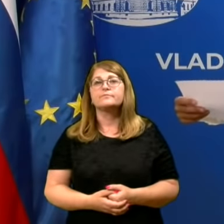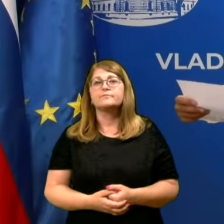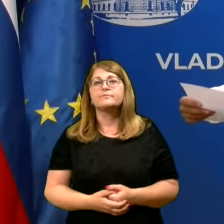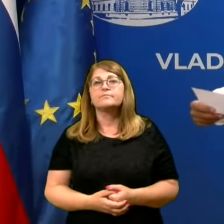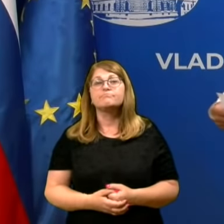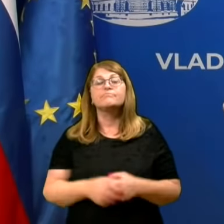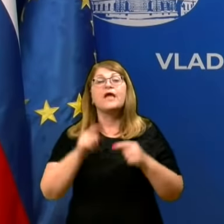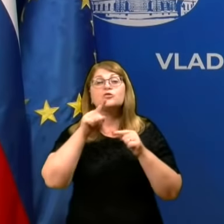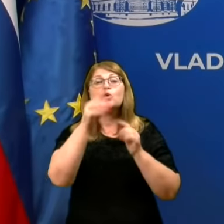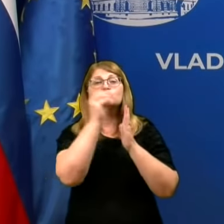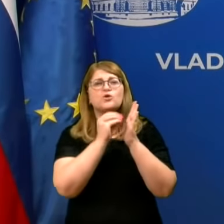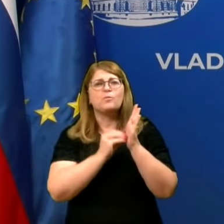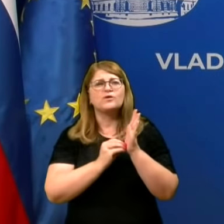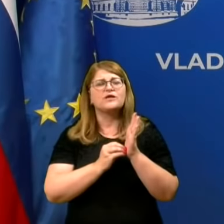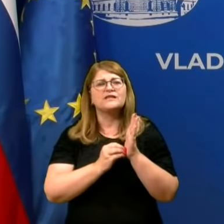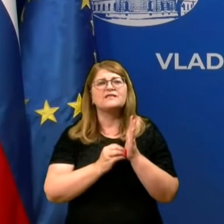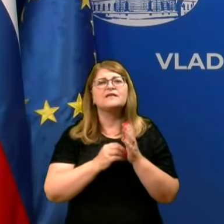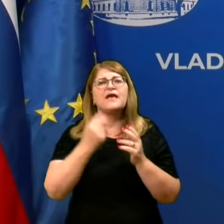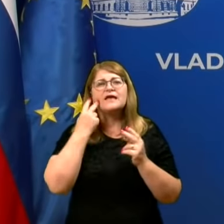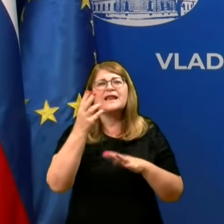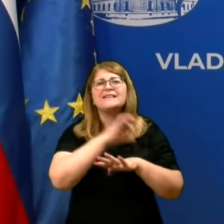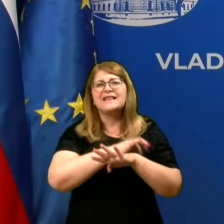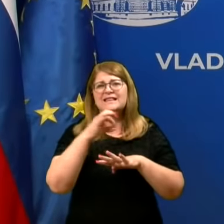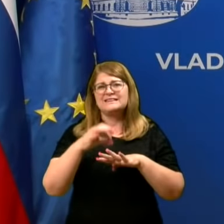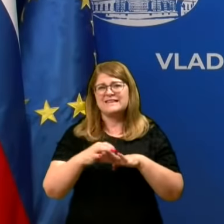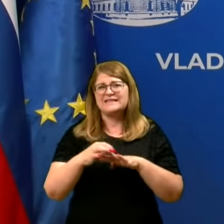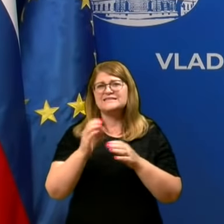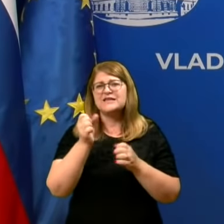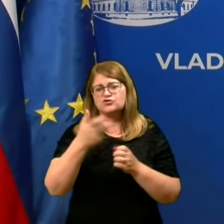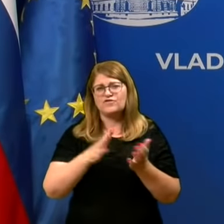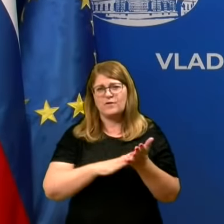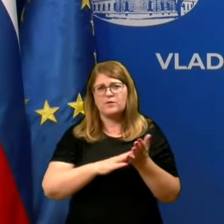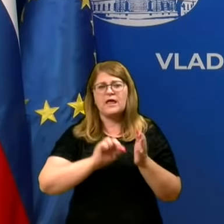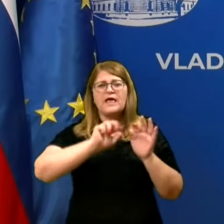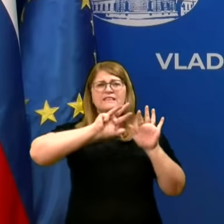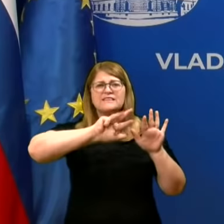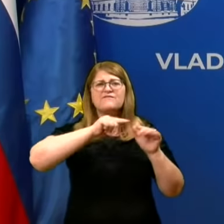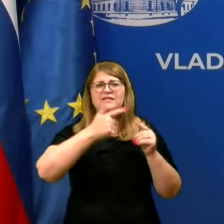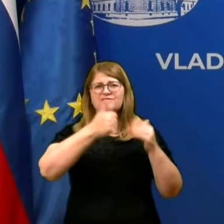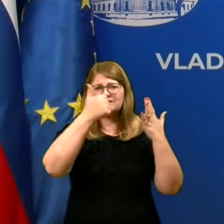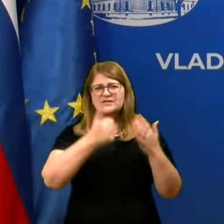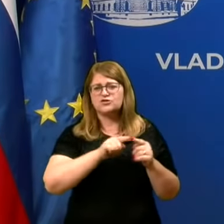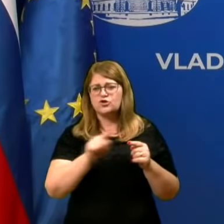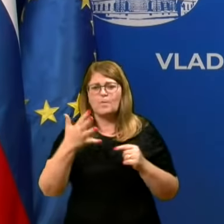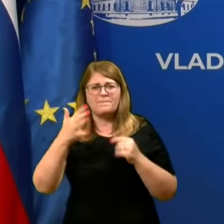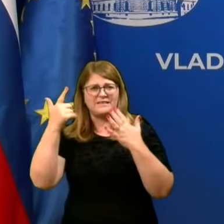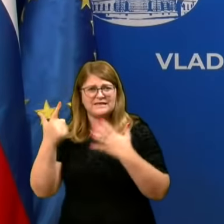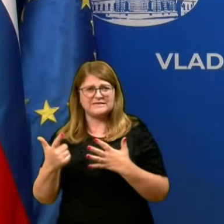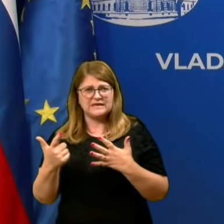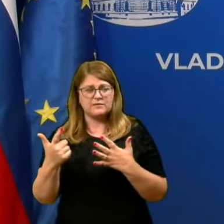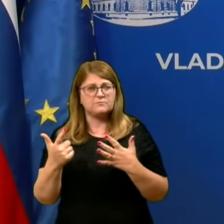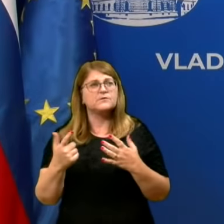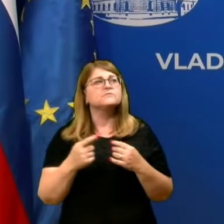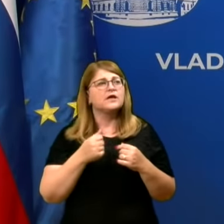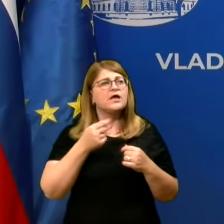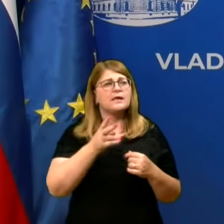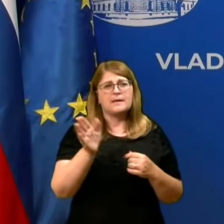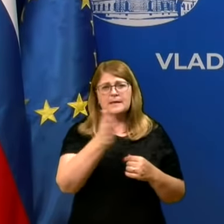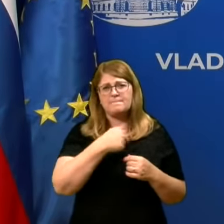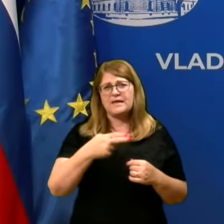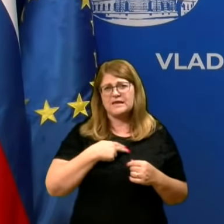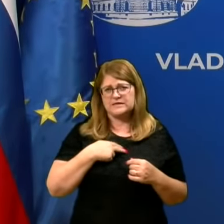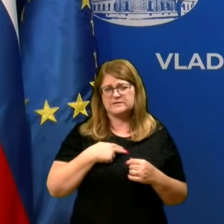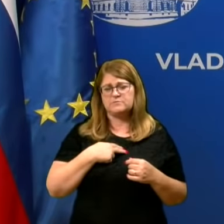To so pa podatki glede tedenskega števila primiru od 29.6. do 5.7. imeli smo 132